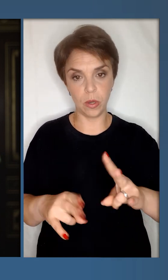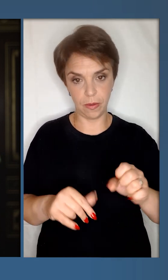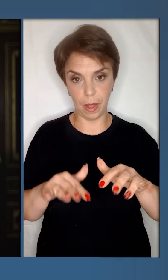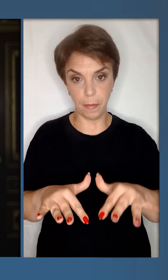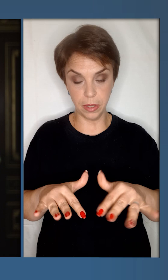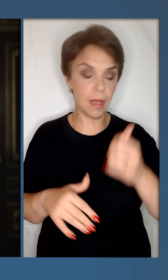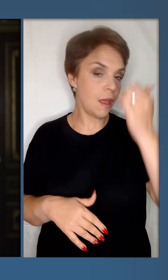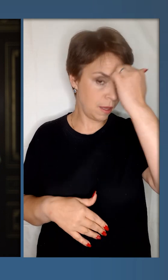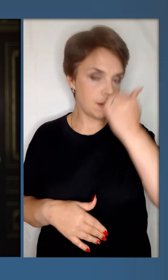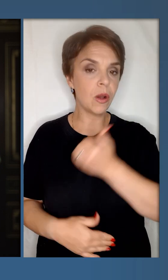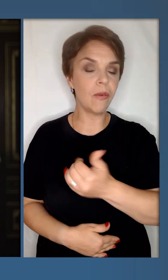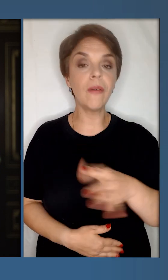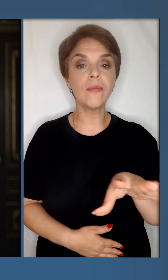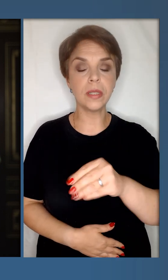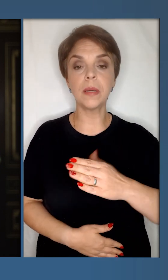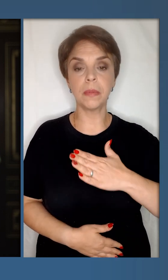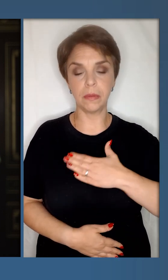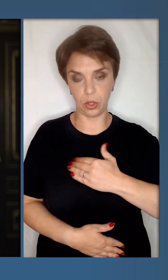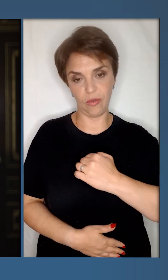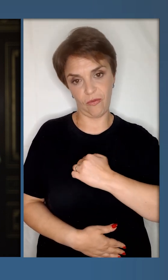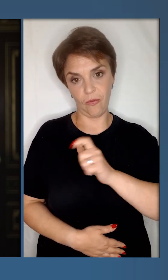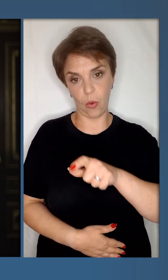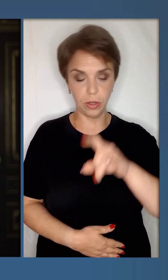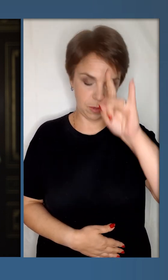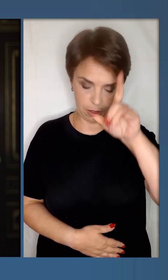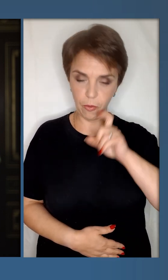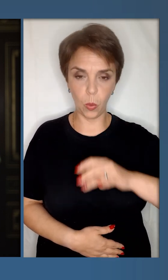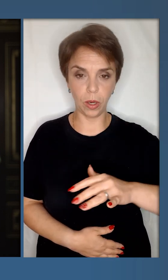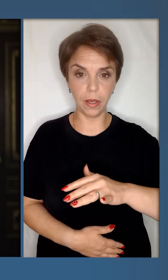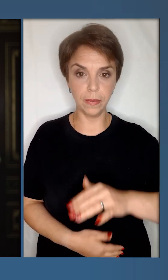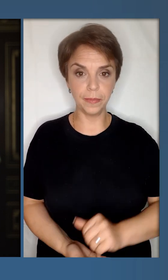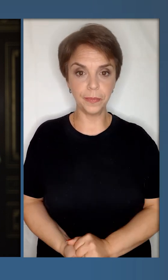місце. Дякуємо усім нашим воїнам. Слава Україні!